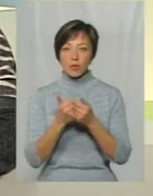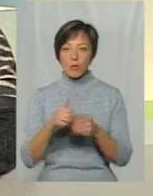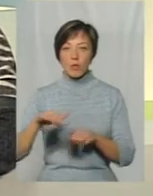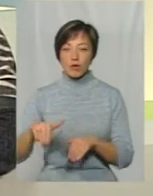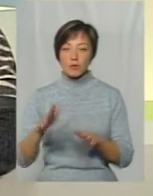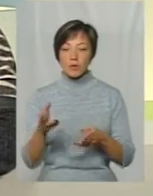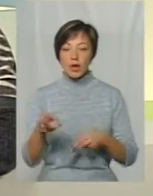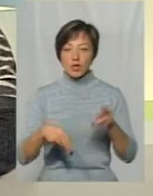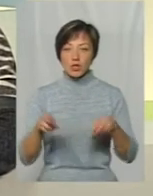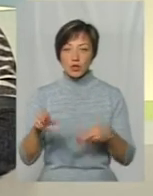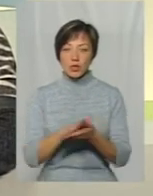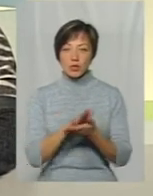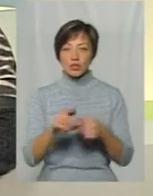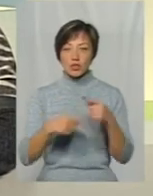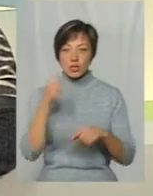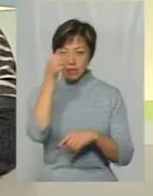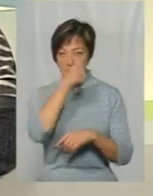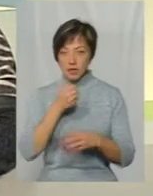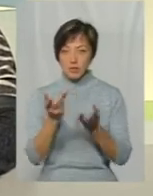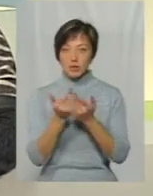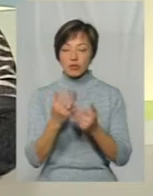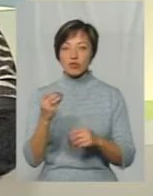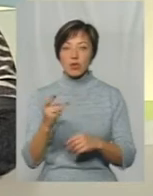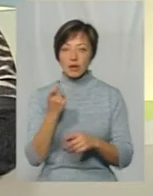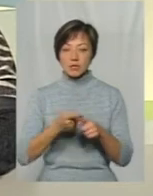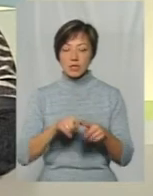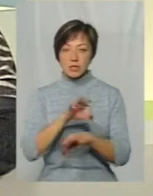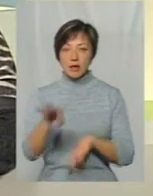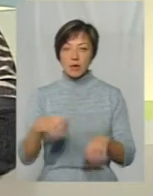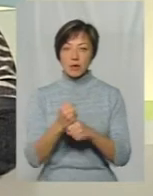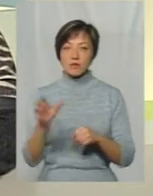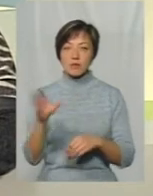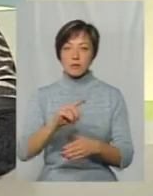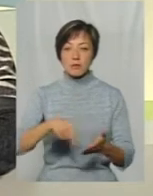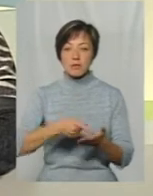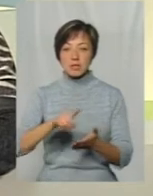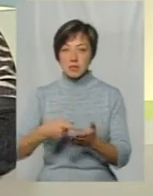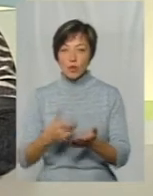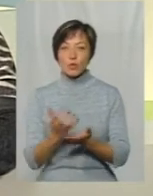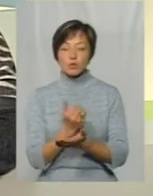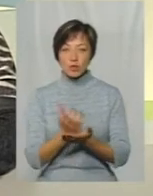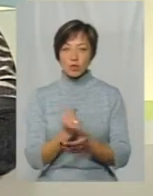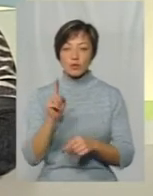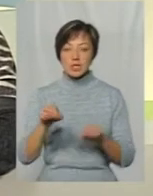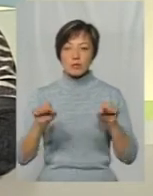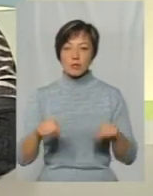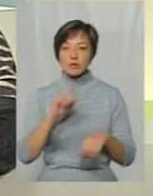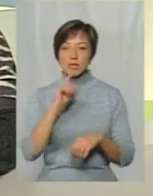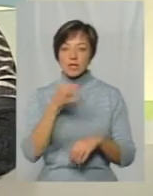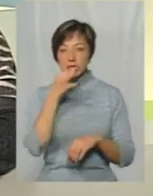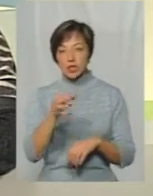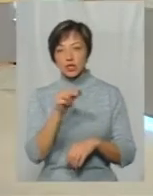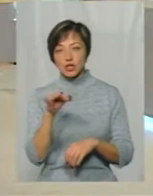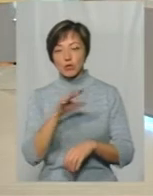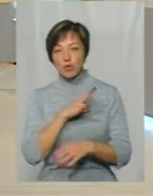потім будемо стерилізувати собак, через рік проводиться підрахунок ще раз, по цій схемі працюють майже всі міста І успішно працюють, тоді ми зможемо за рік сказати, чи